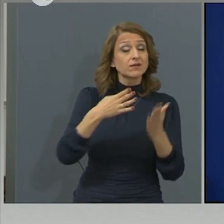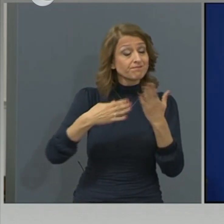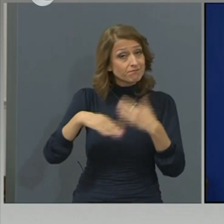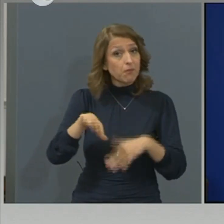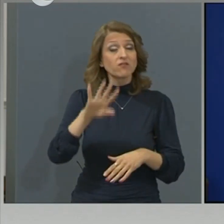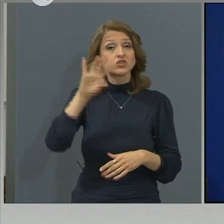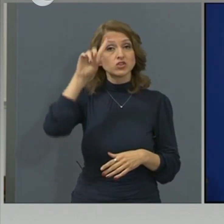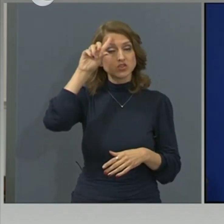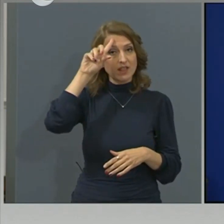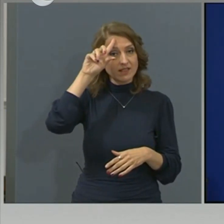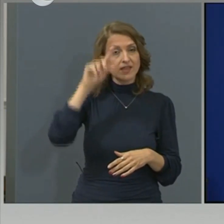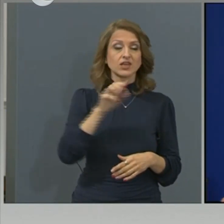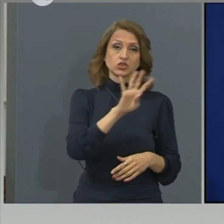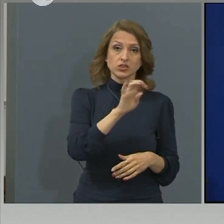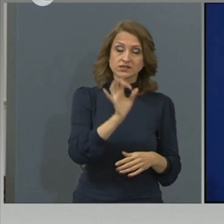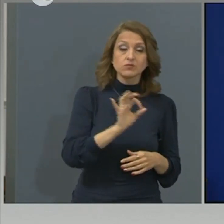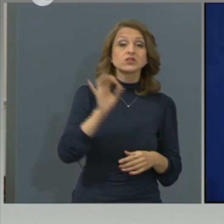40%. Мъжете са ни 60%.